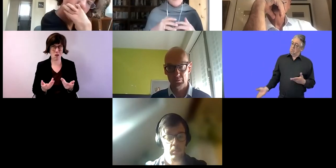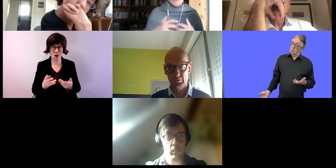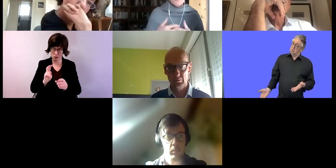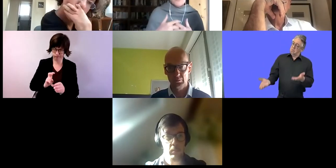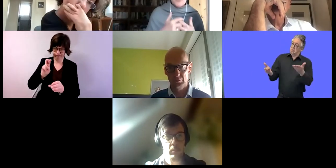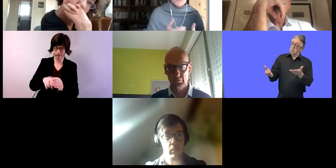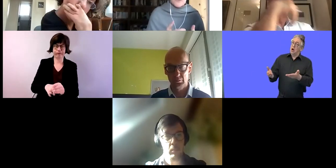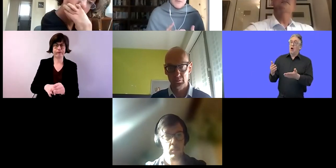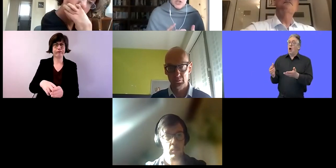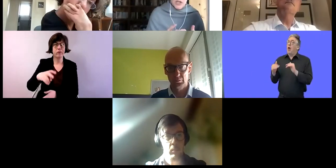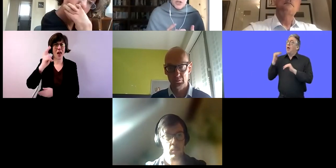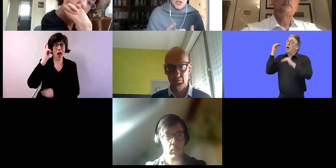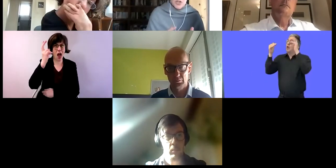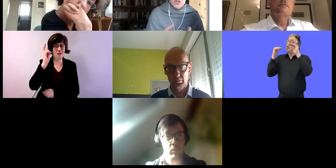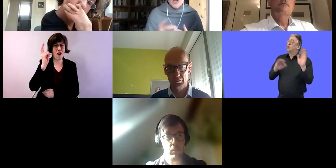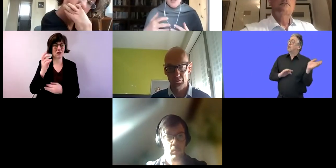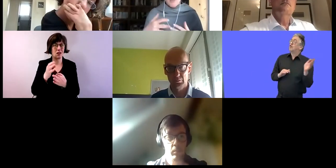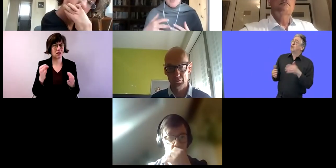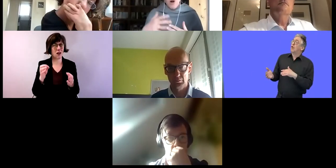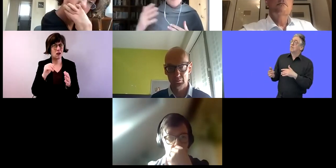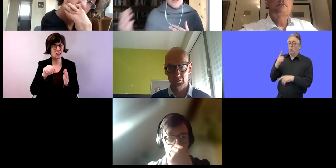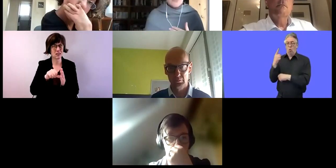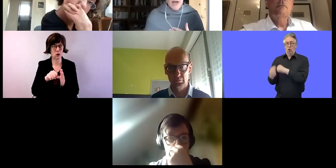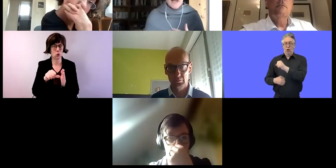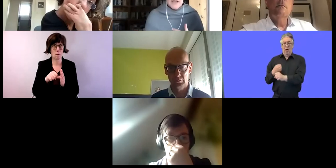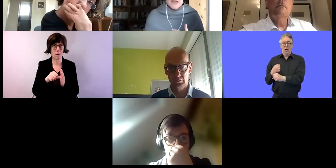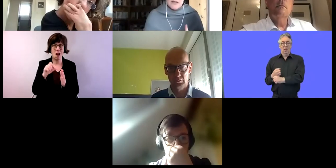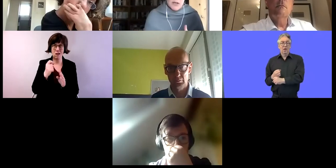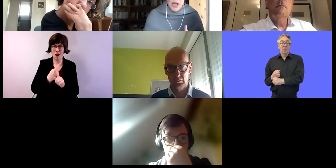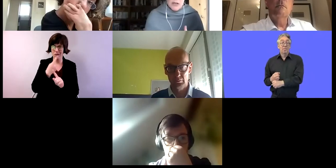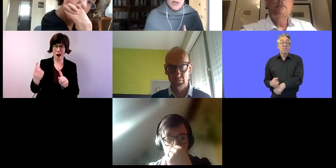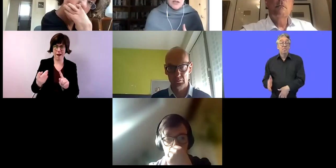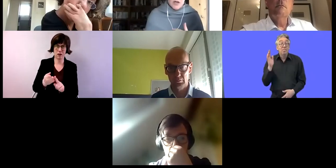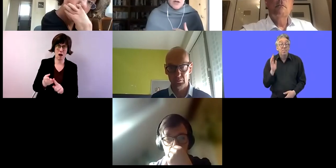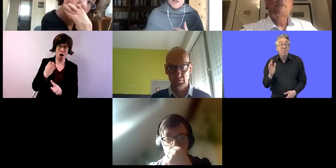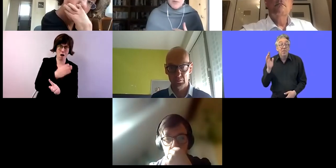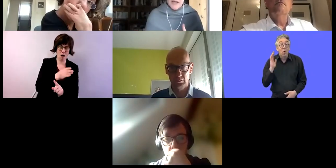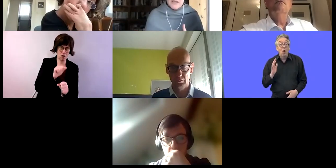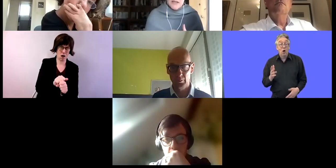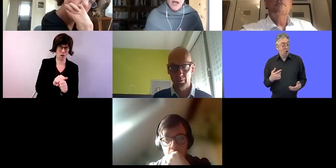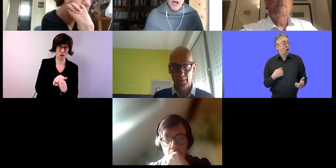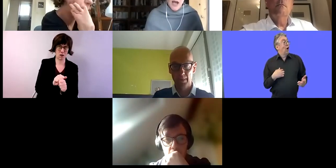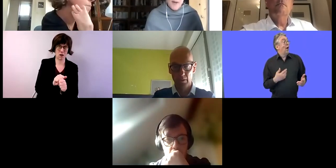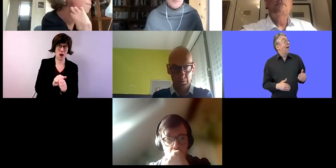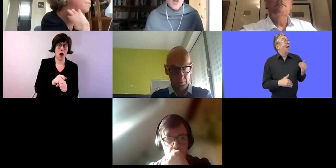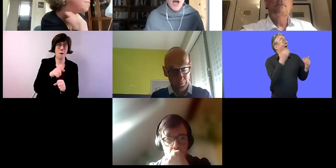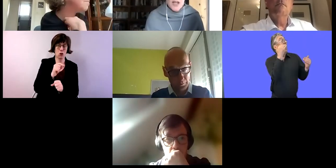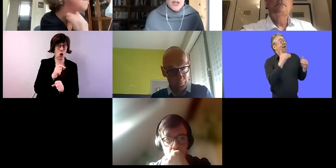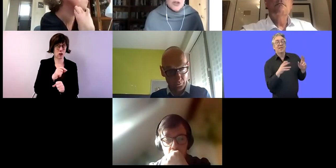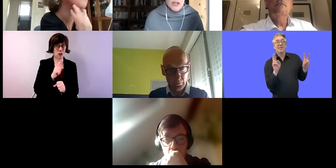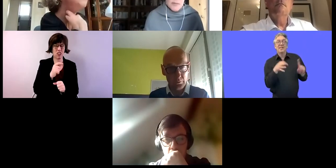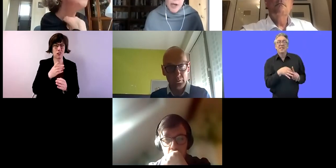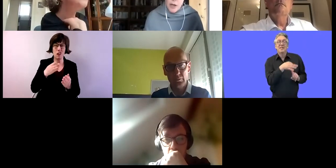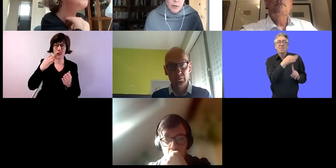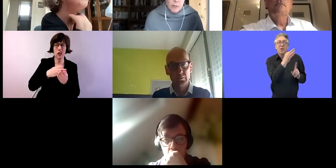in ein Erwachsenen-Tageszentrum um ein Jahr zurückstellen konnten. Also, dass man nicht direkt versetzt